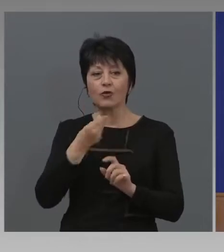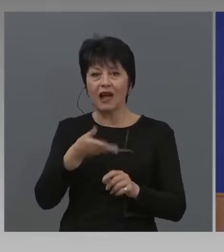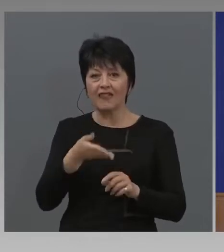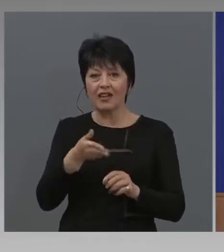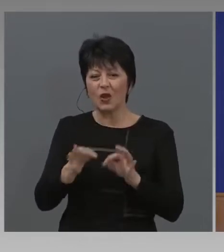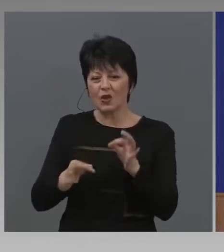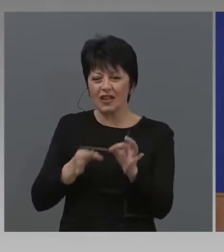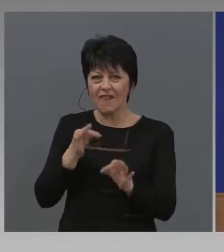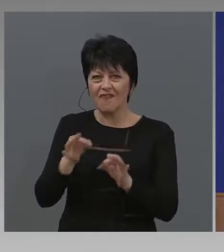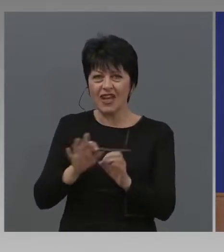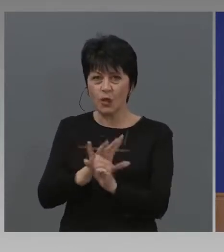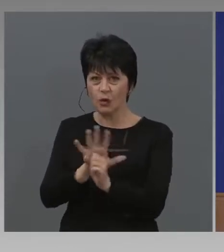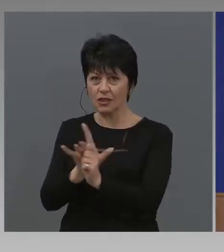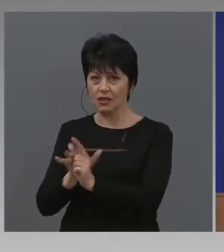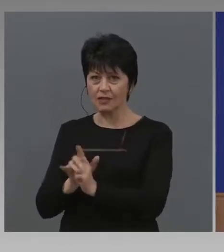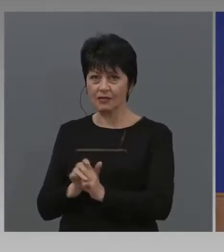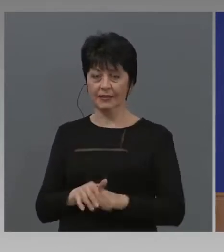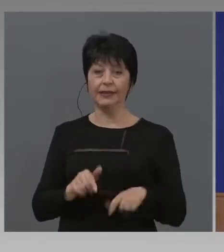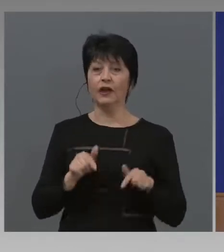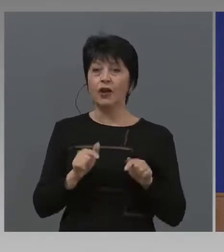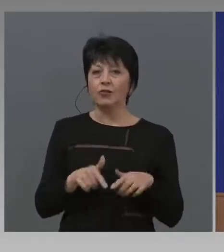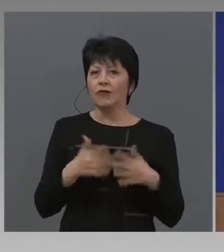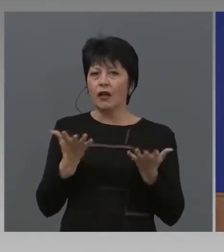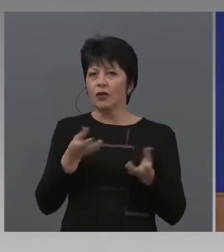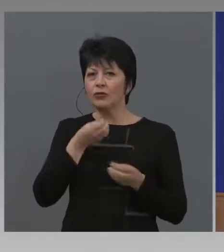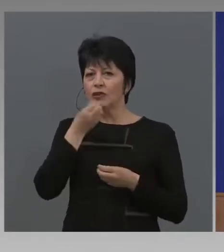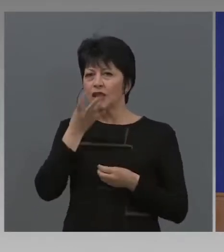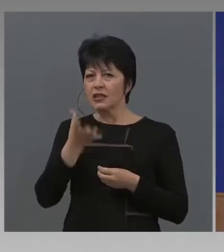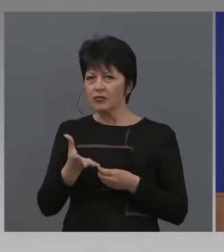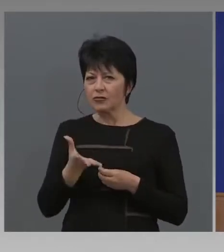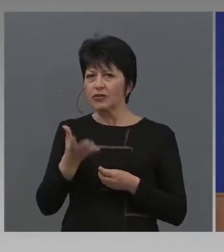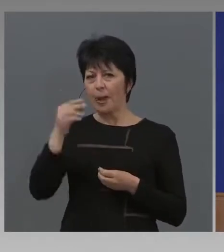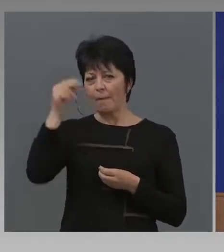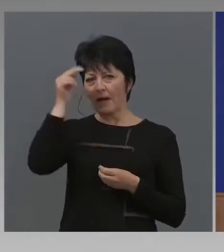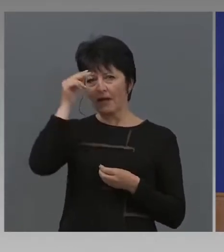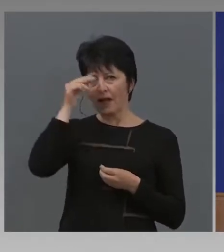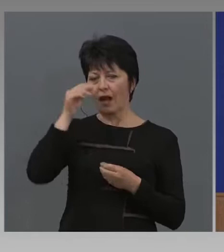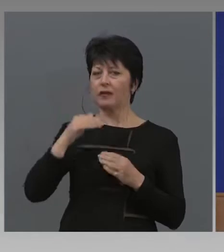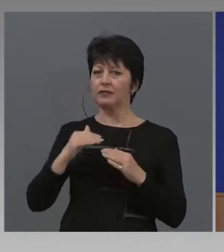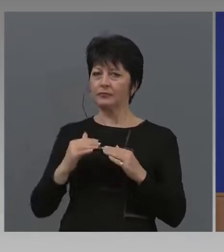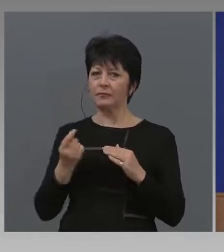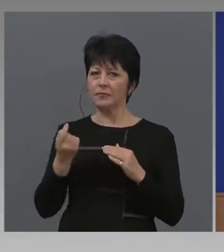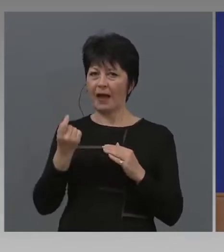това, което ще се случи, виждате, в България плавно се вдигат.